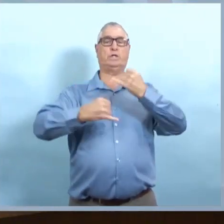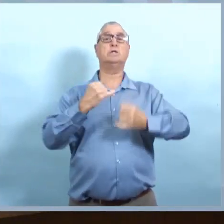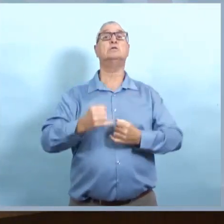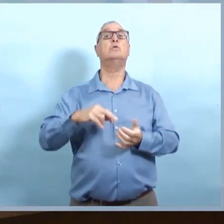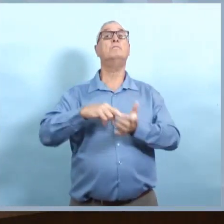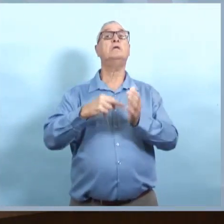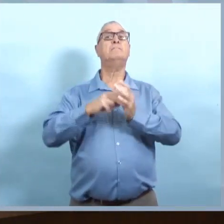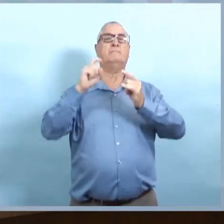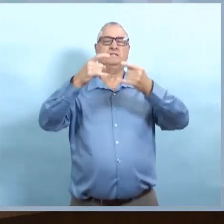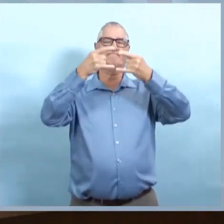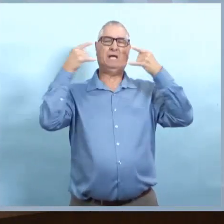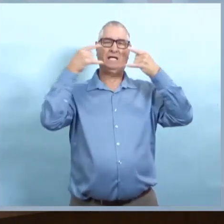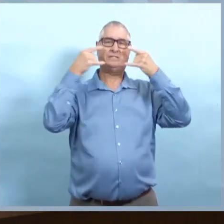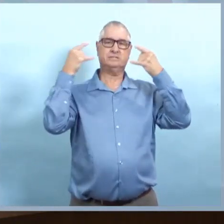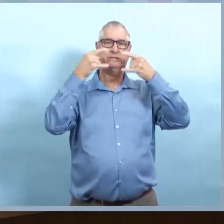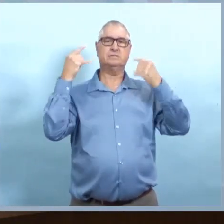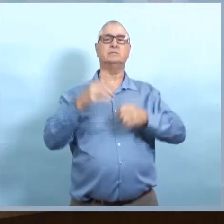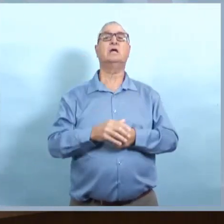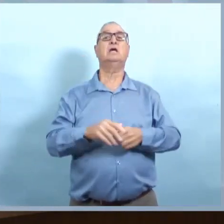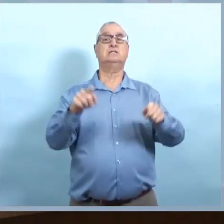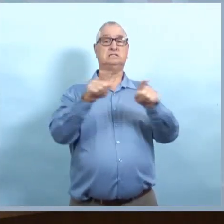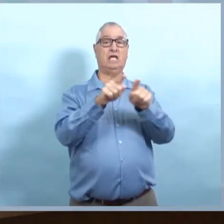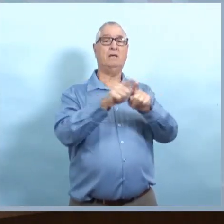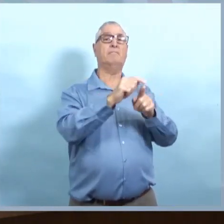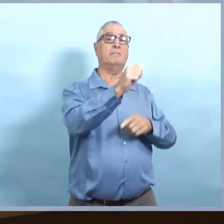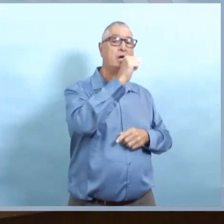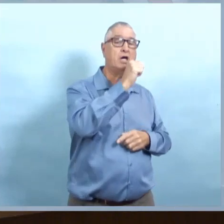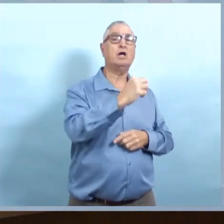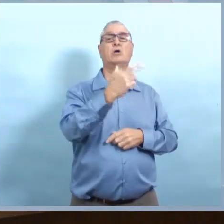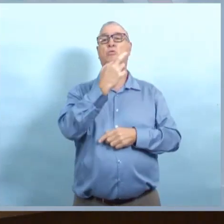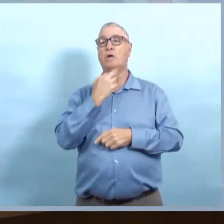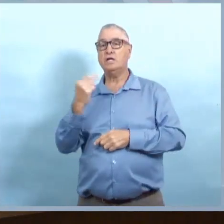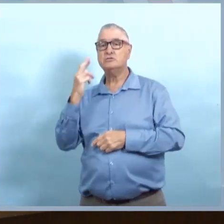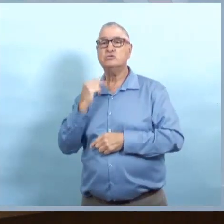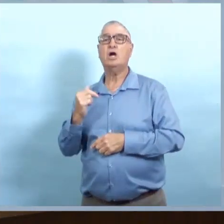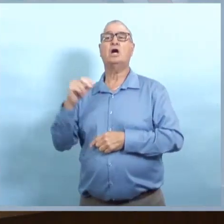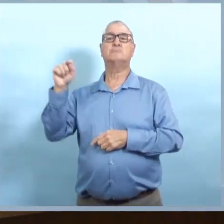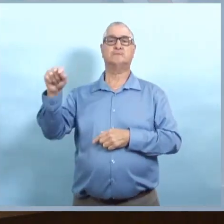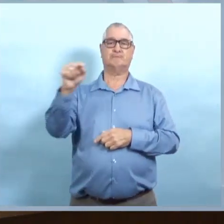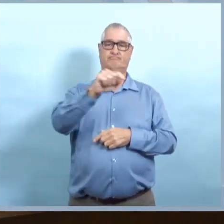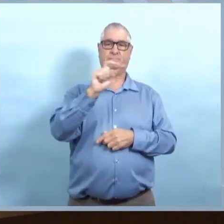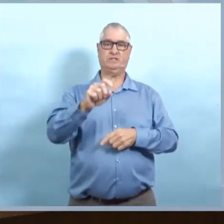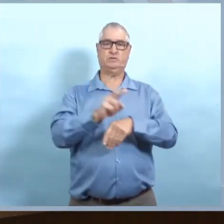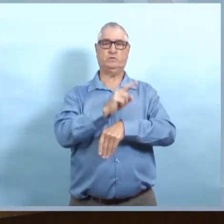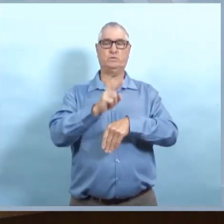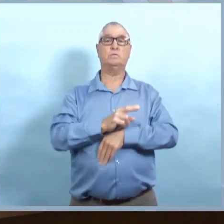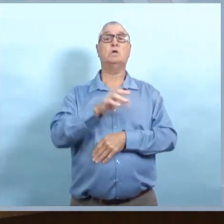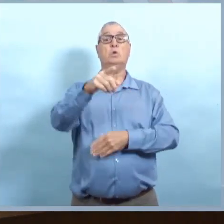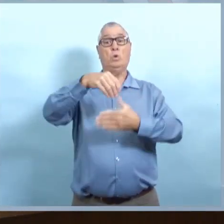L'utilisation du masque est obligatoire dans tous les endroits intérieurs publics, y compris les bars et restaurants.